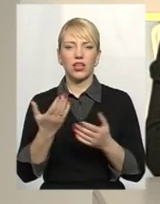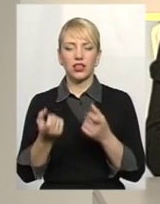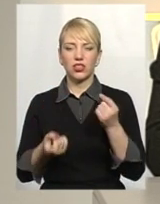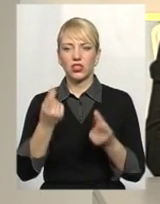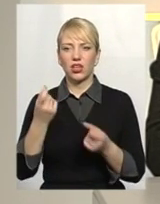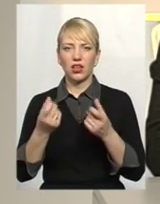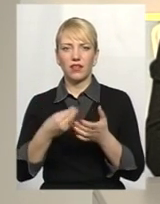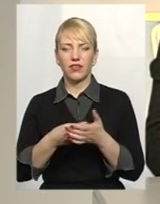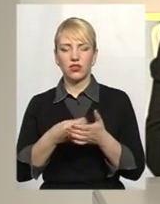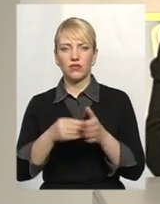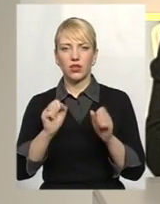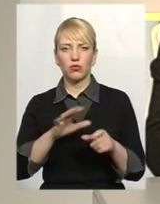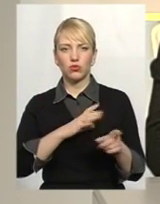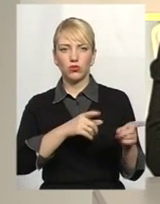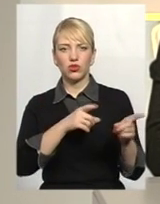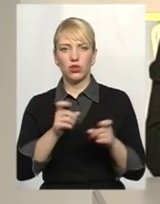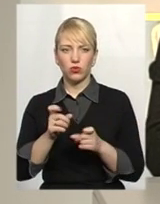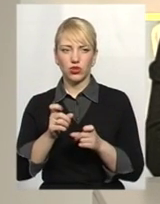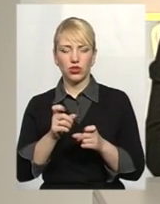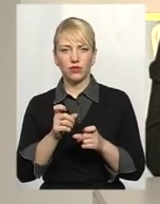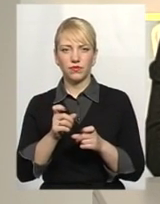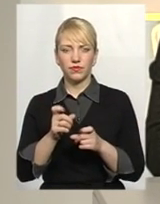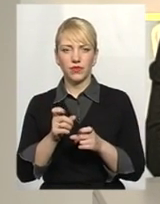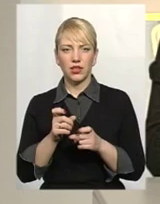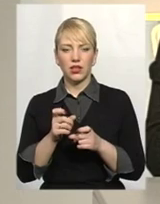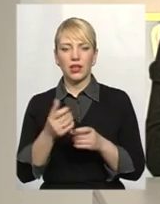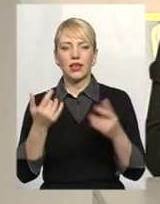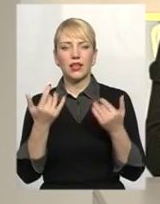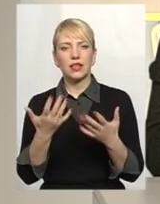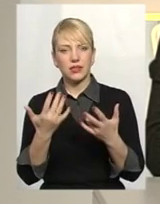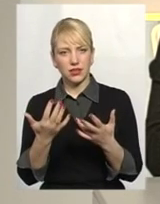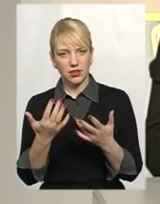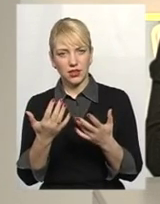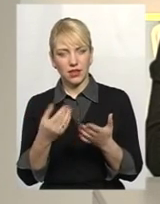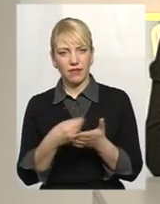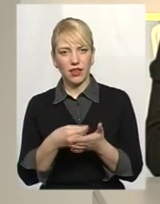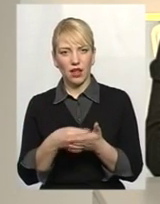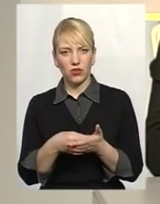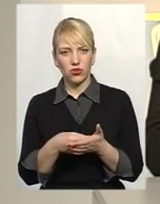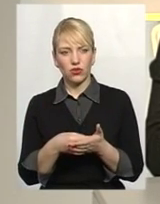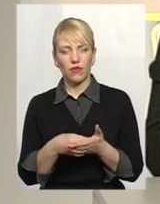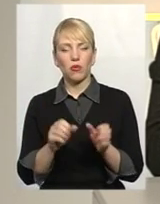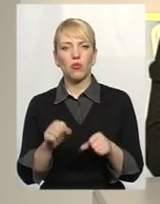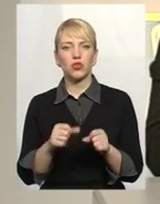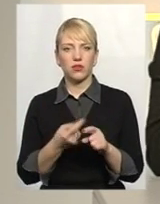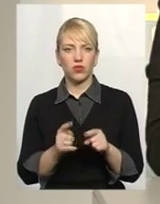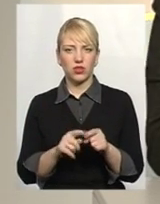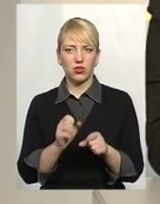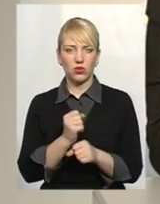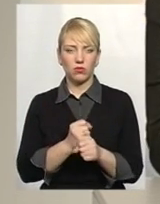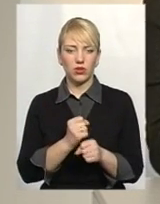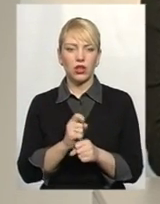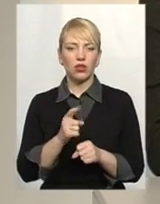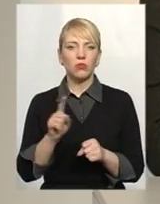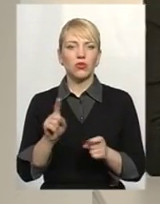фінансування можуть бути залучені, і наскільки фінансово можливо це зробити. Тому що